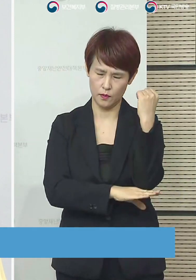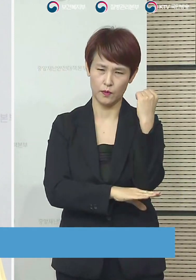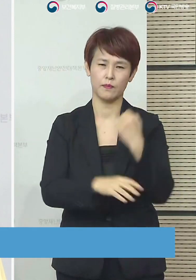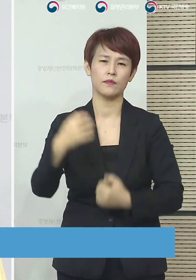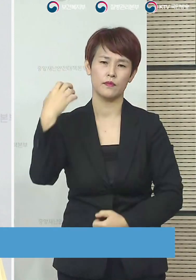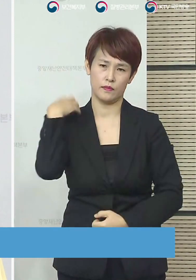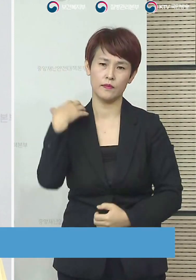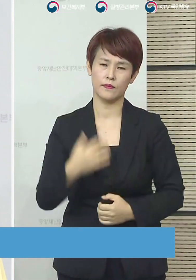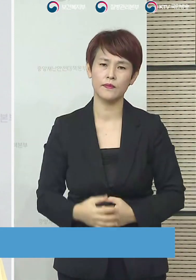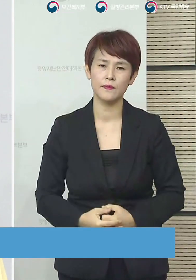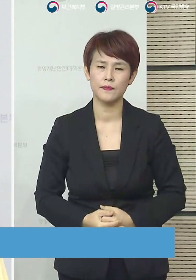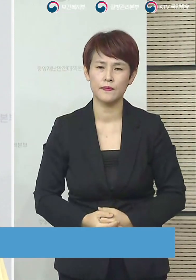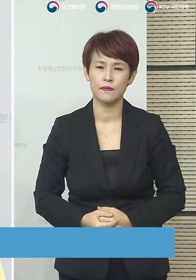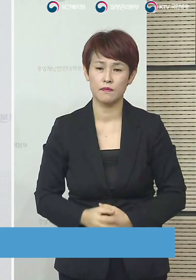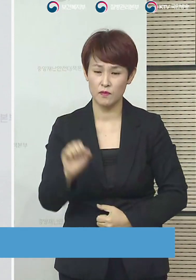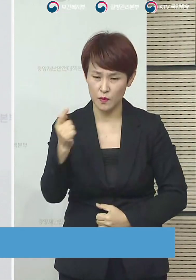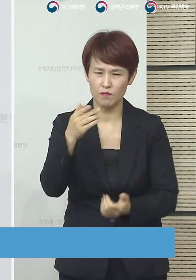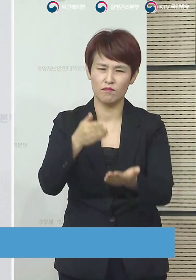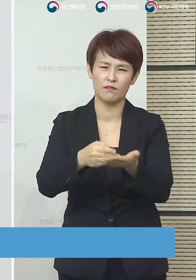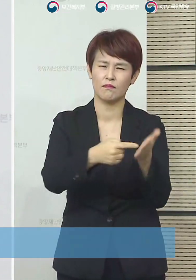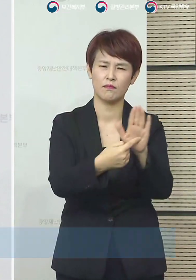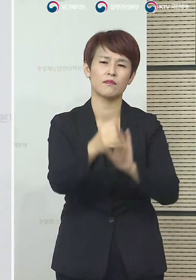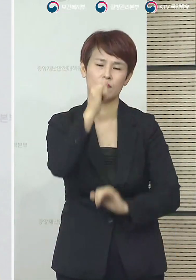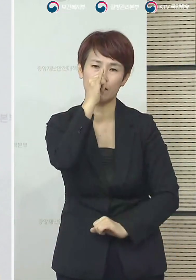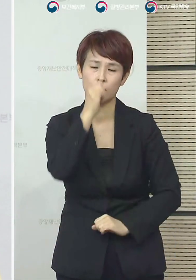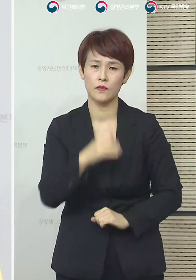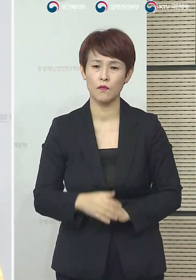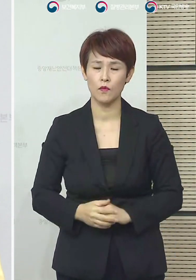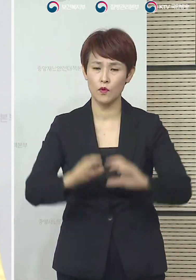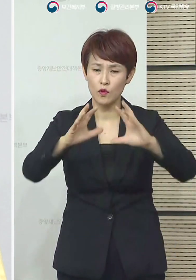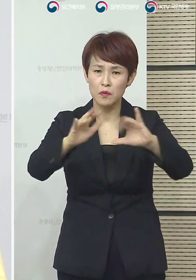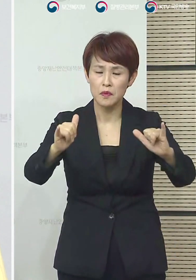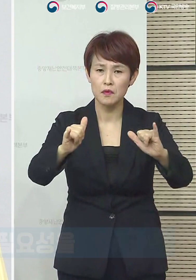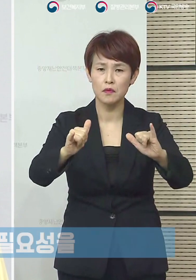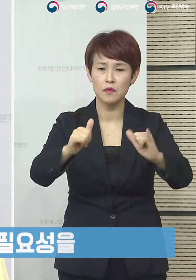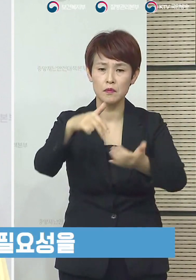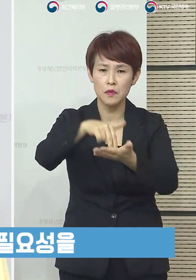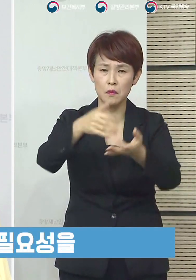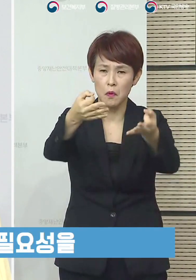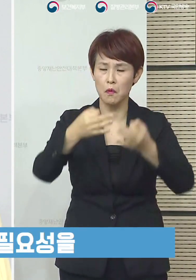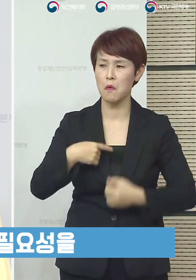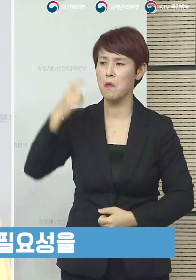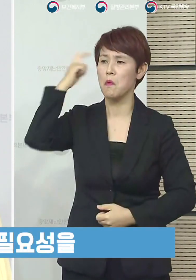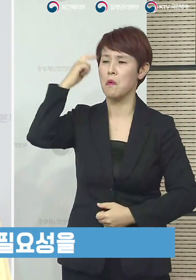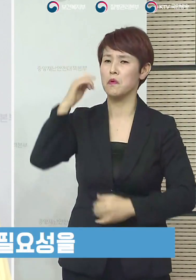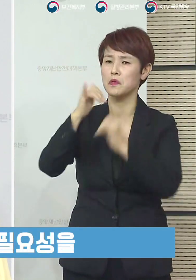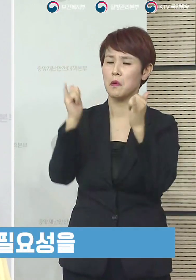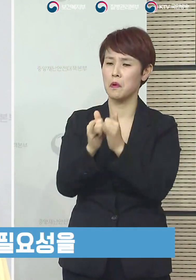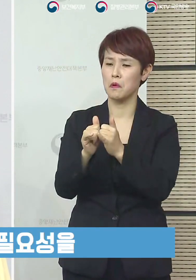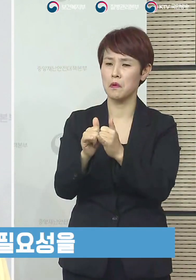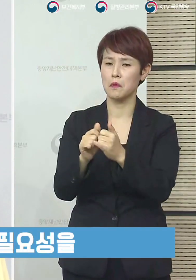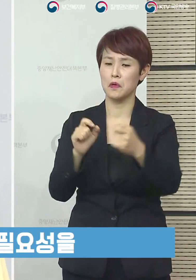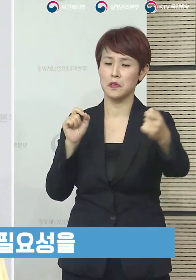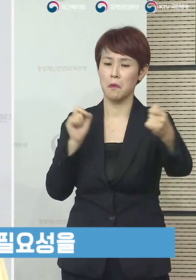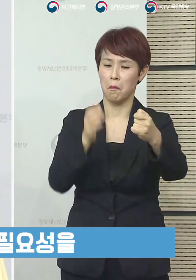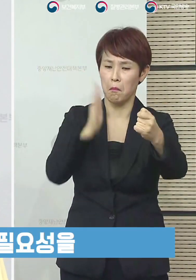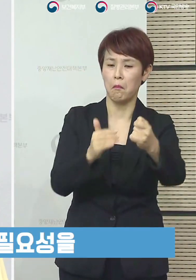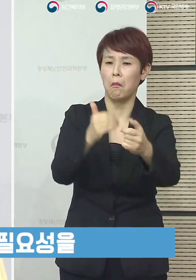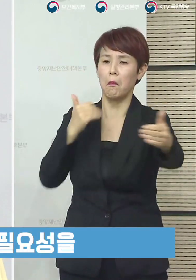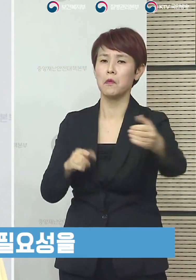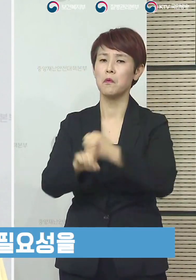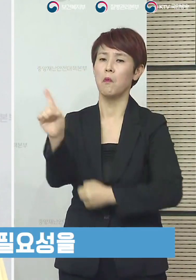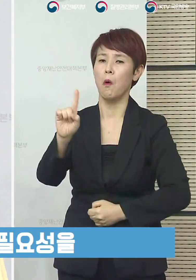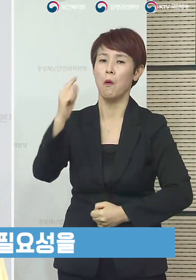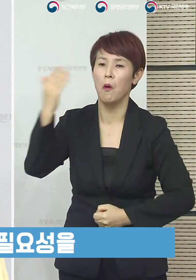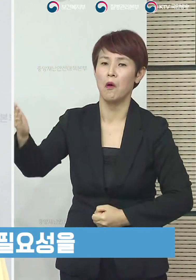조치라고 판단을 했습니다. 국민들께서 왜 우리가 사회적 거리 두기를 해야 되는 건지 그리고 이러한